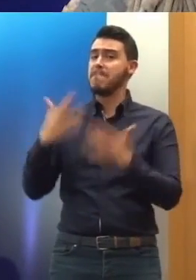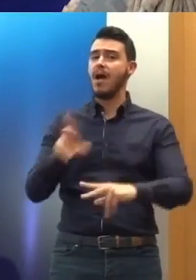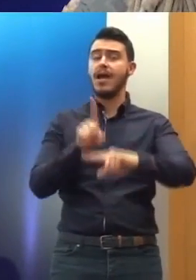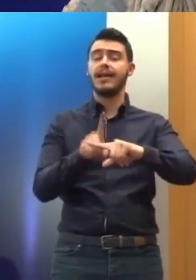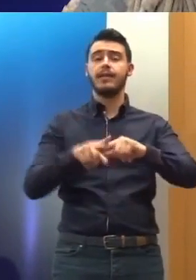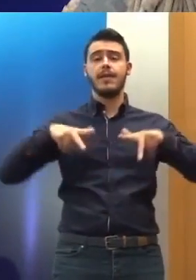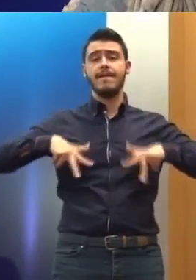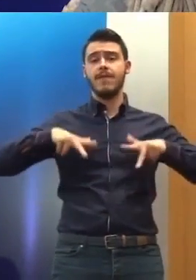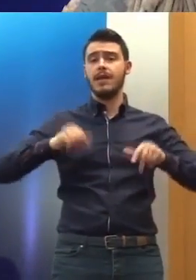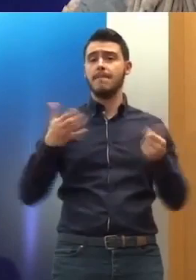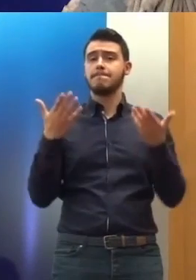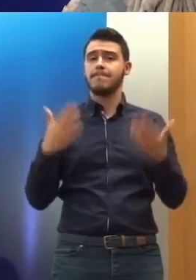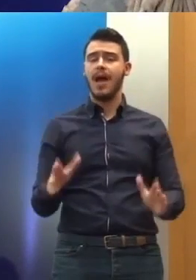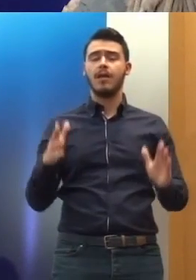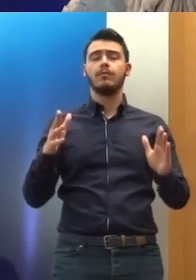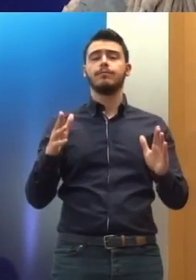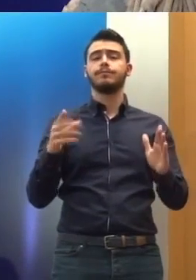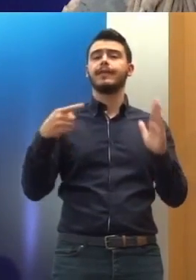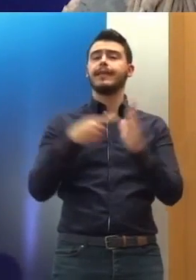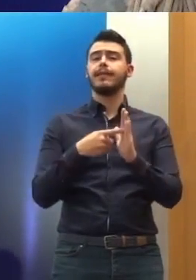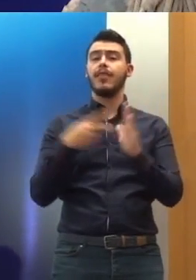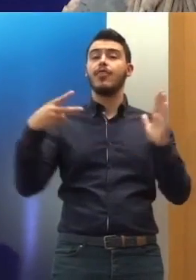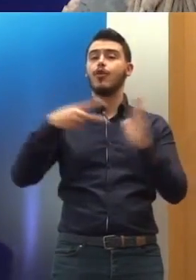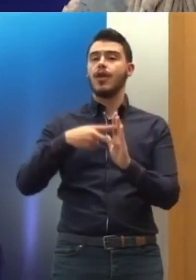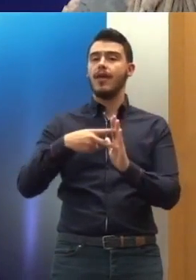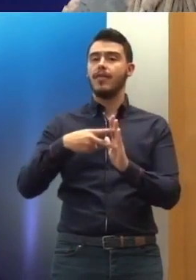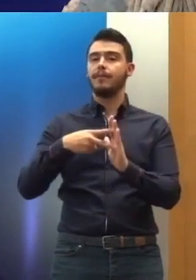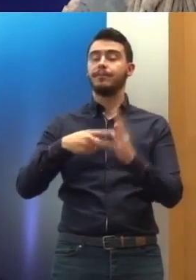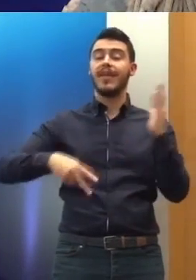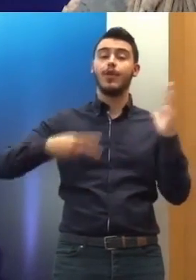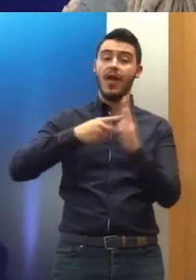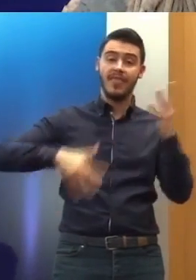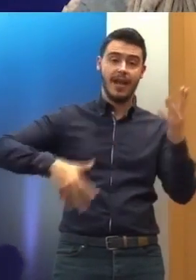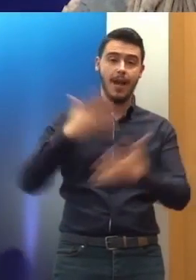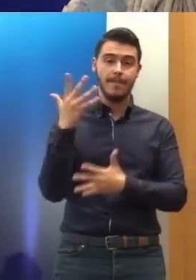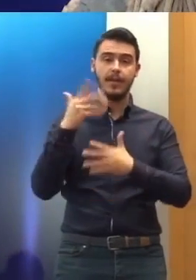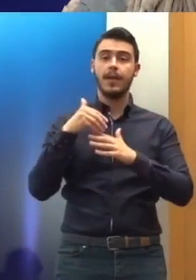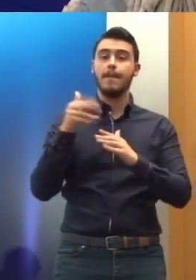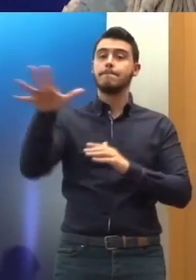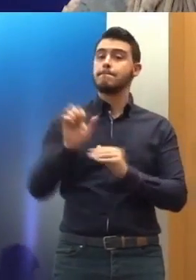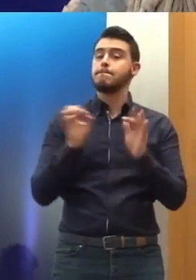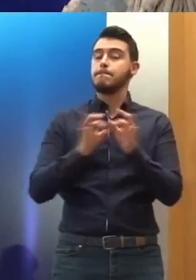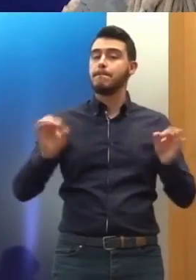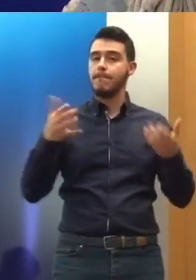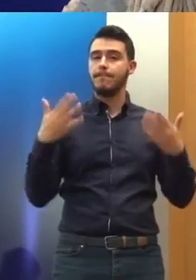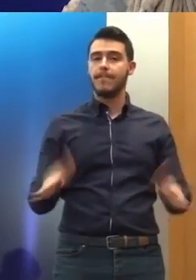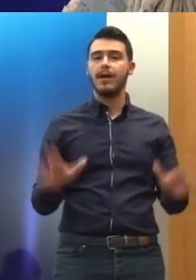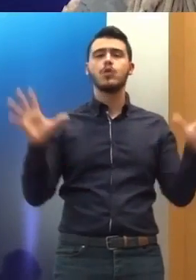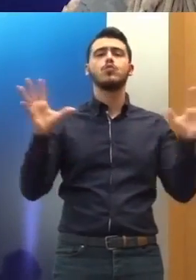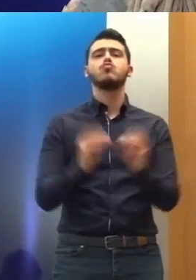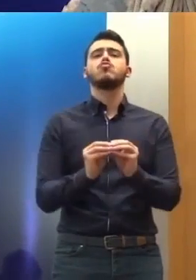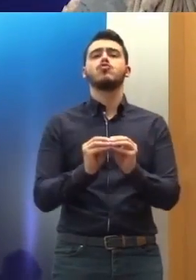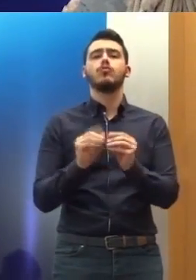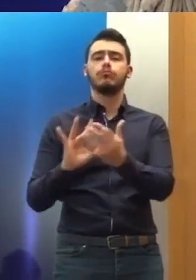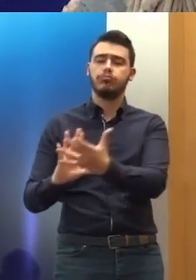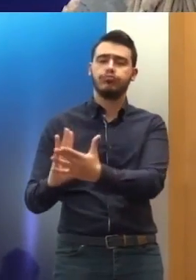κυβέρνηση Από το 2015 για τη